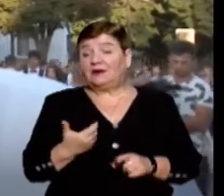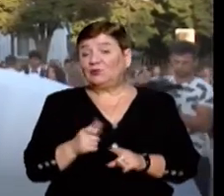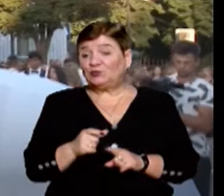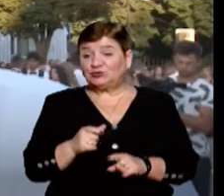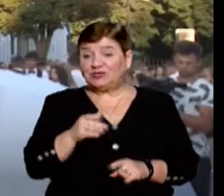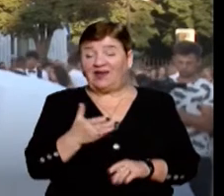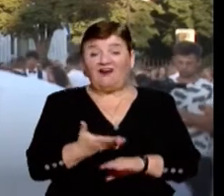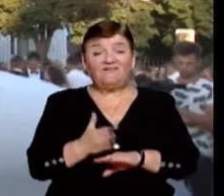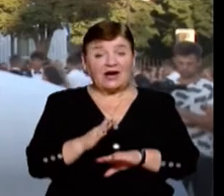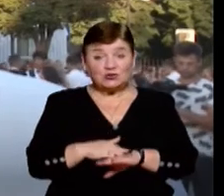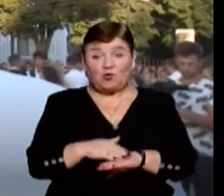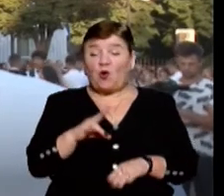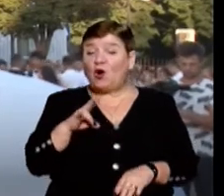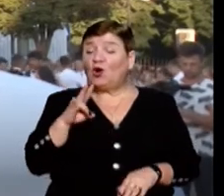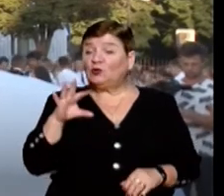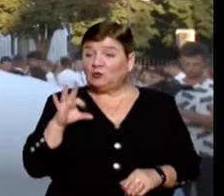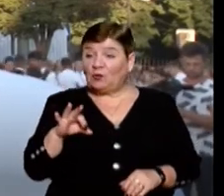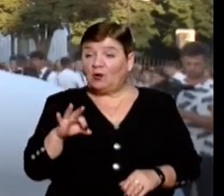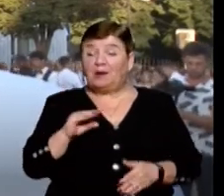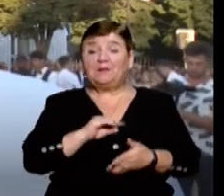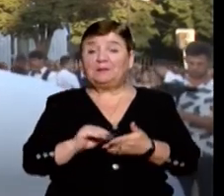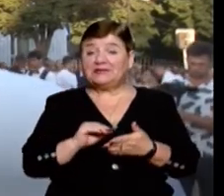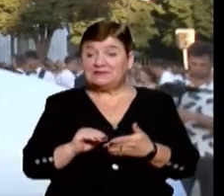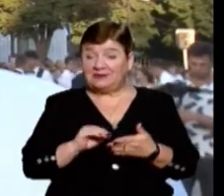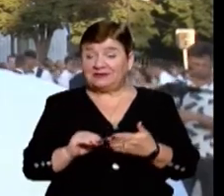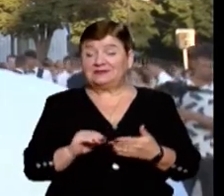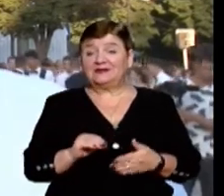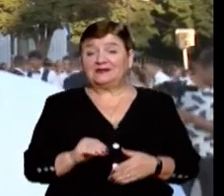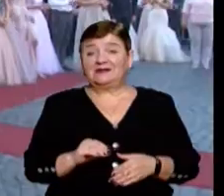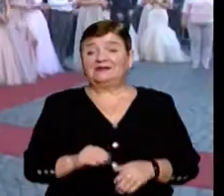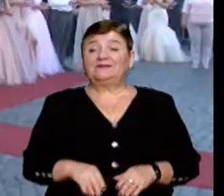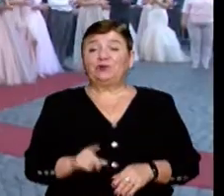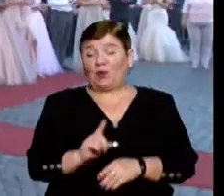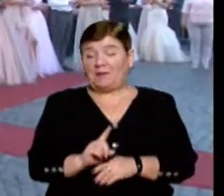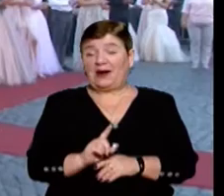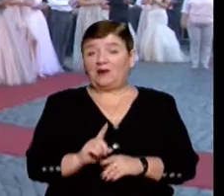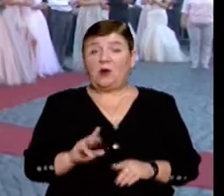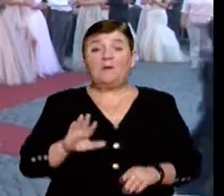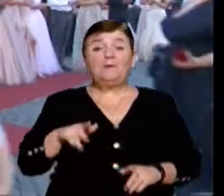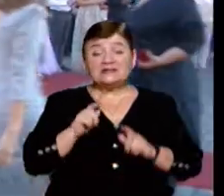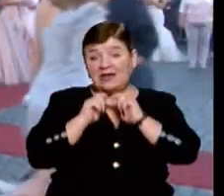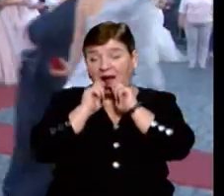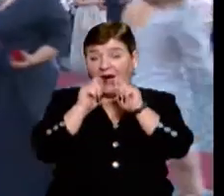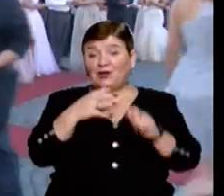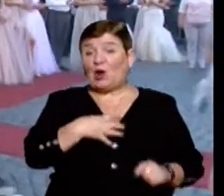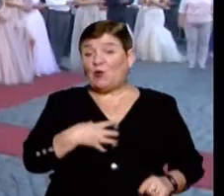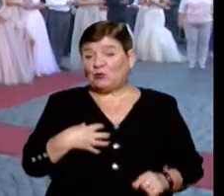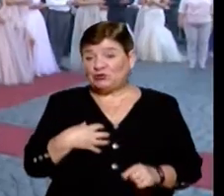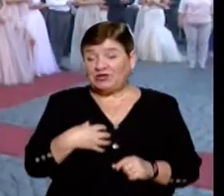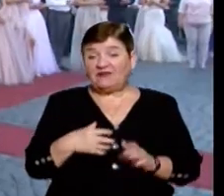Дуже важкі питання, але все-таки більш-менш складно нормально. Після нагородження медалістів 84